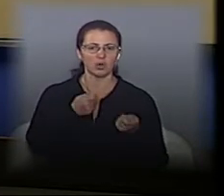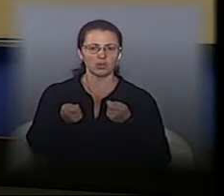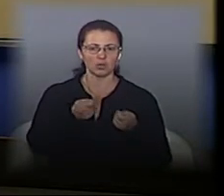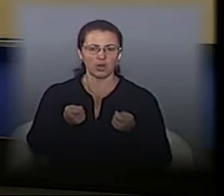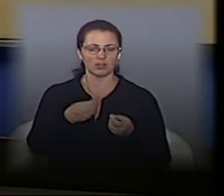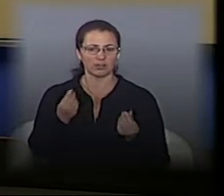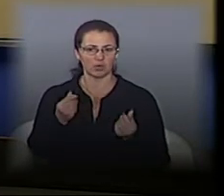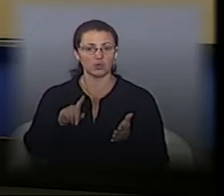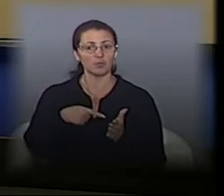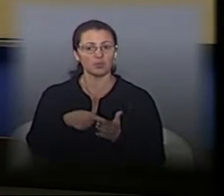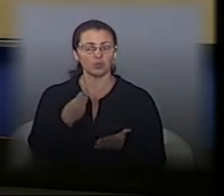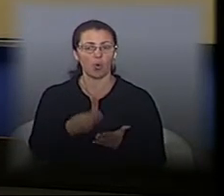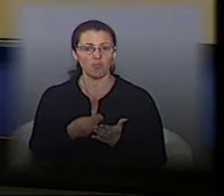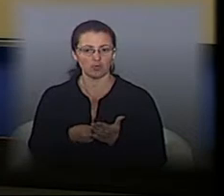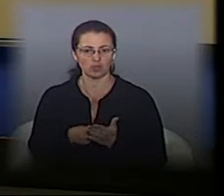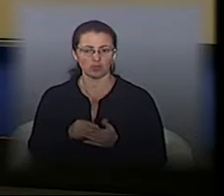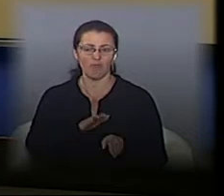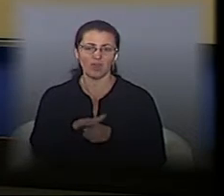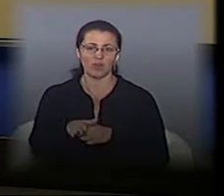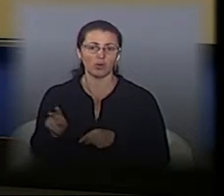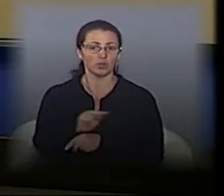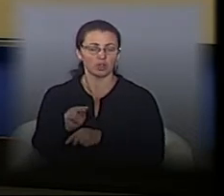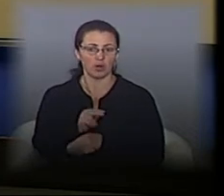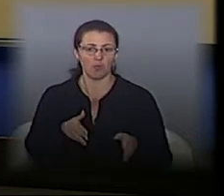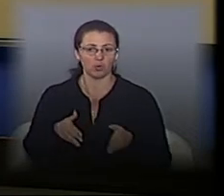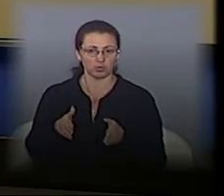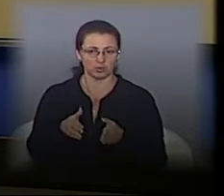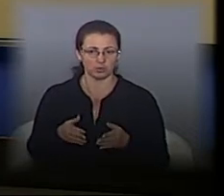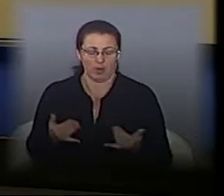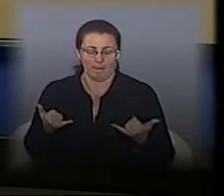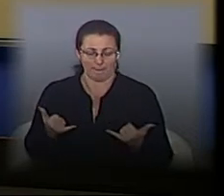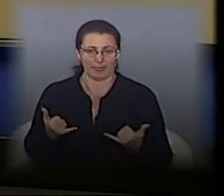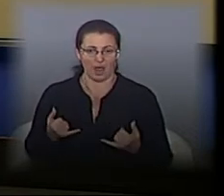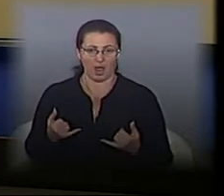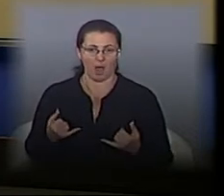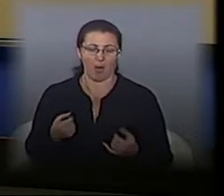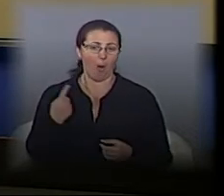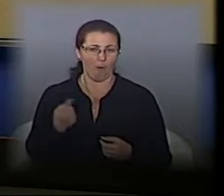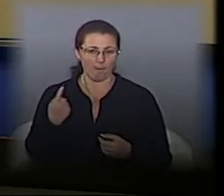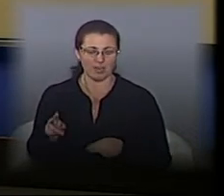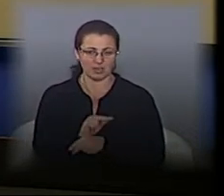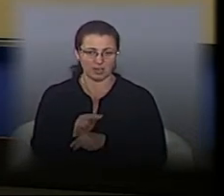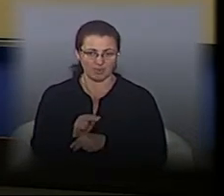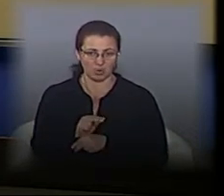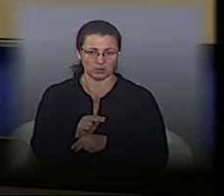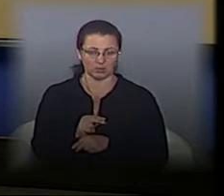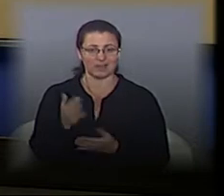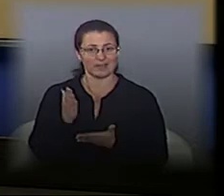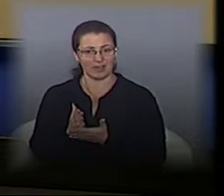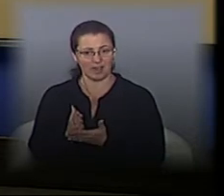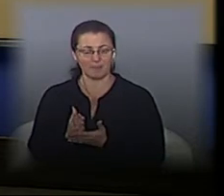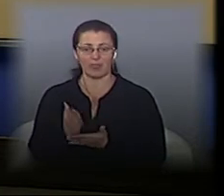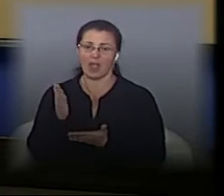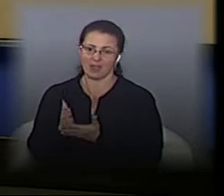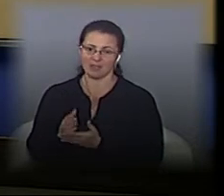бюджету, які здійснюють ремонт доріг. Зокрема, поточний ремонт доріг і, тому що є поточний, є капітальний,